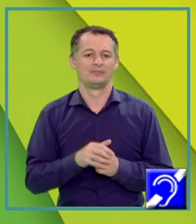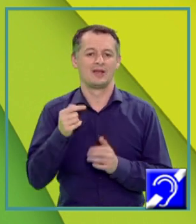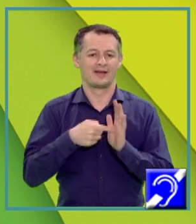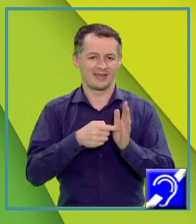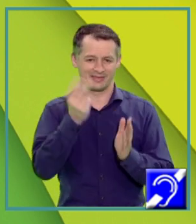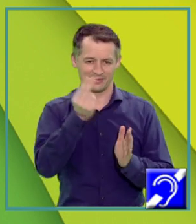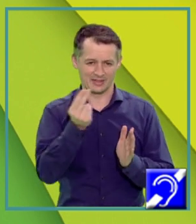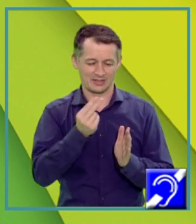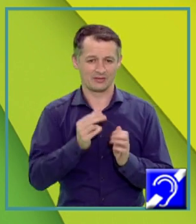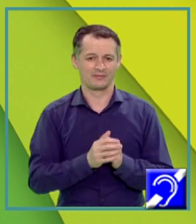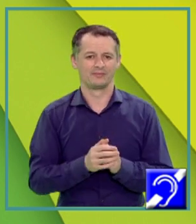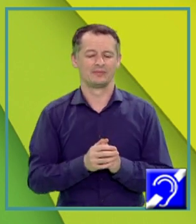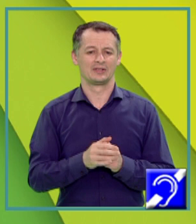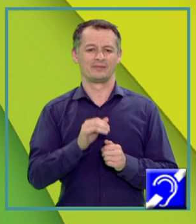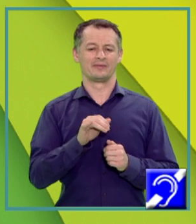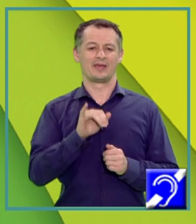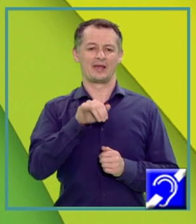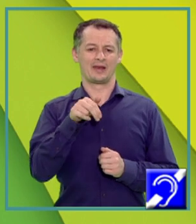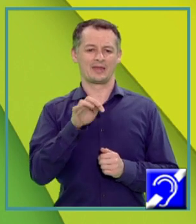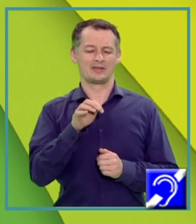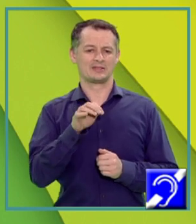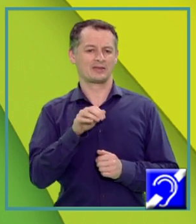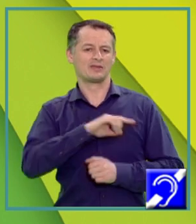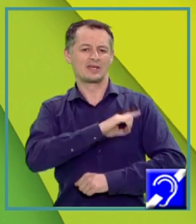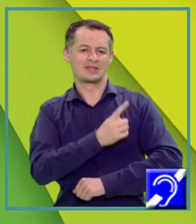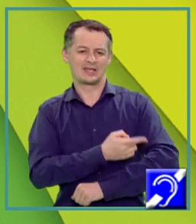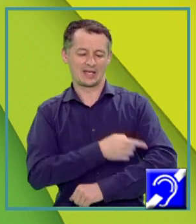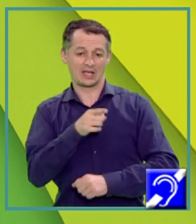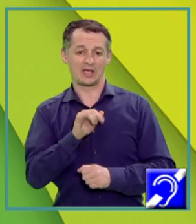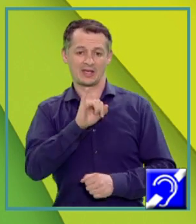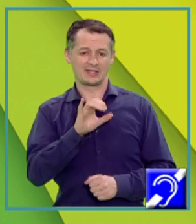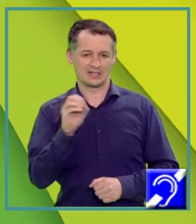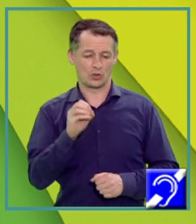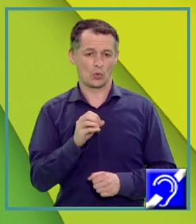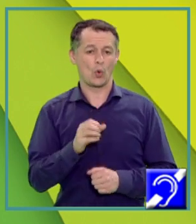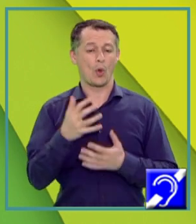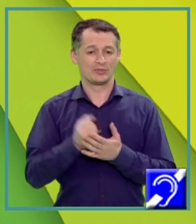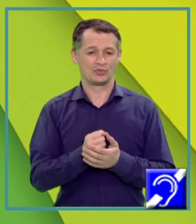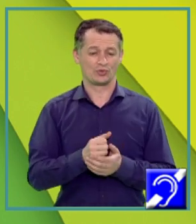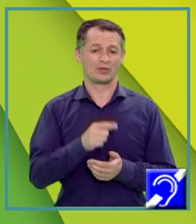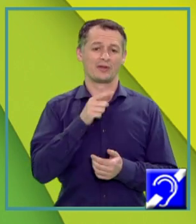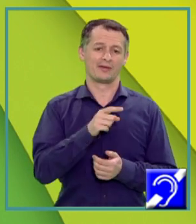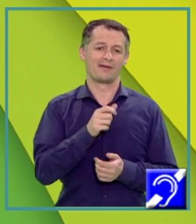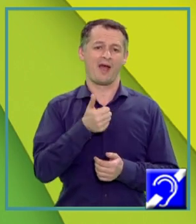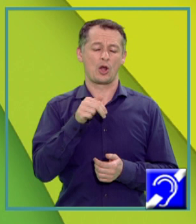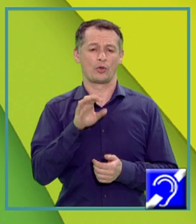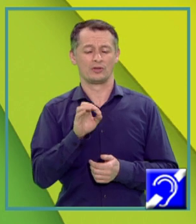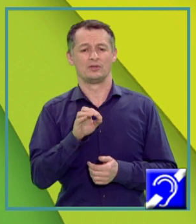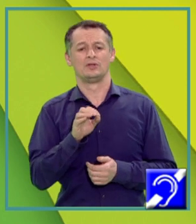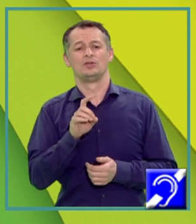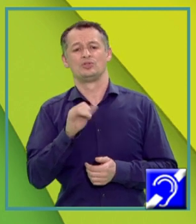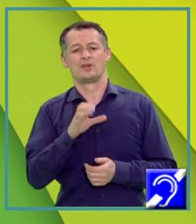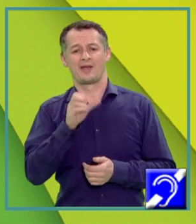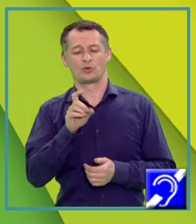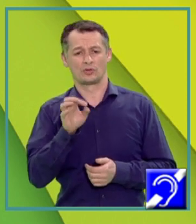intensitatea I0 obținută în cazul în care între anod și catod nu se